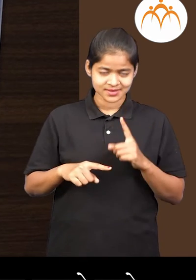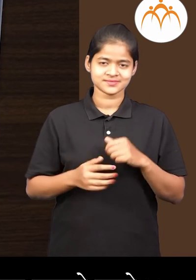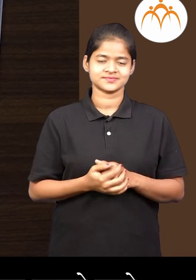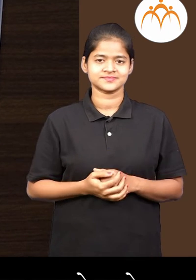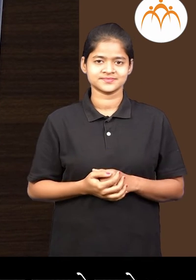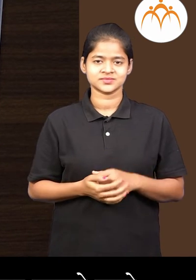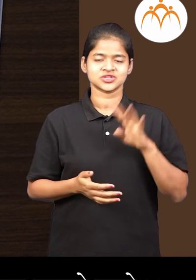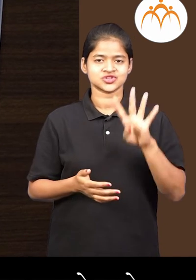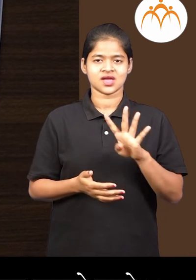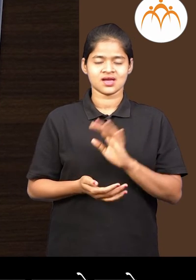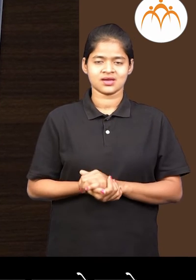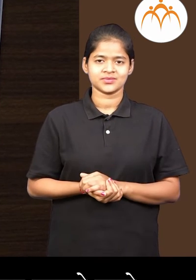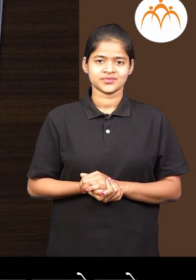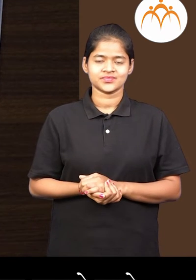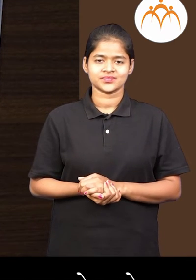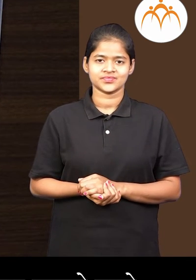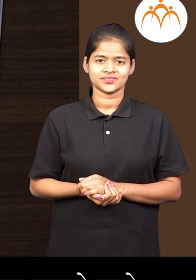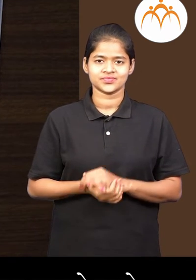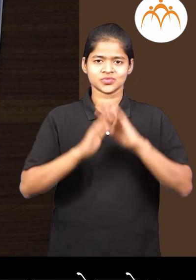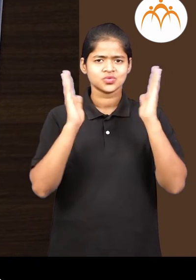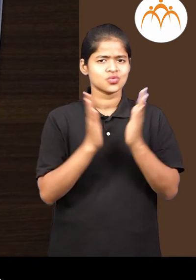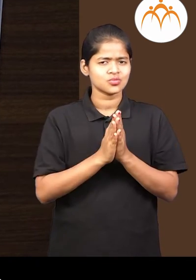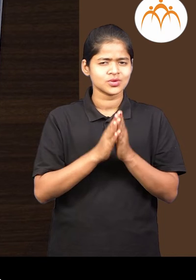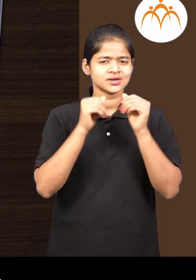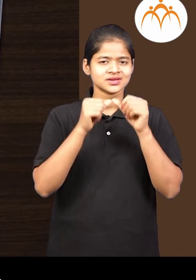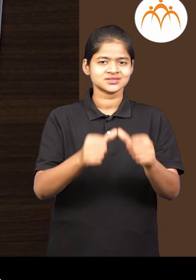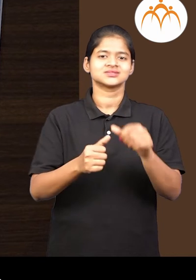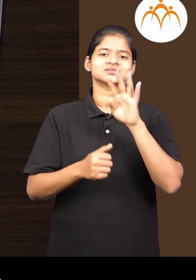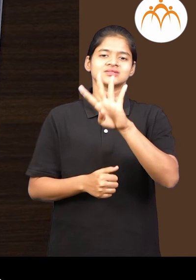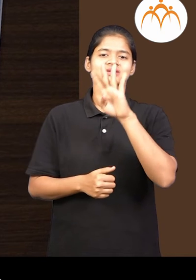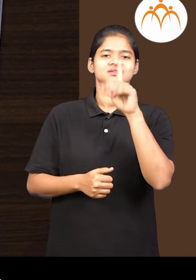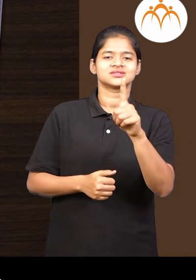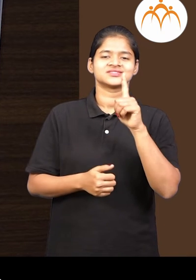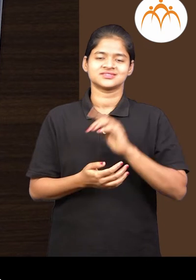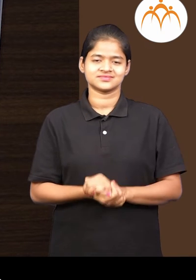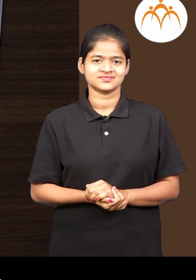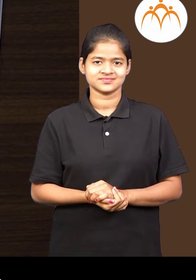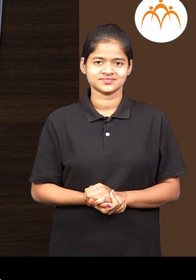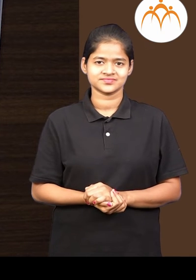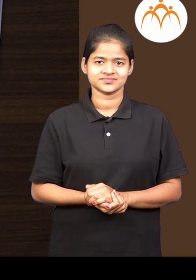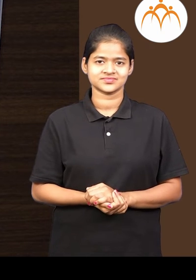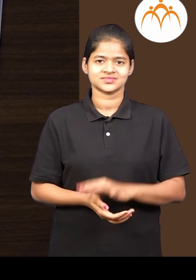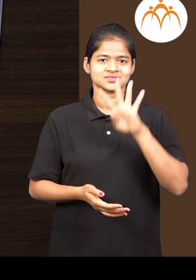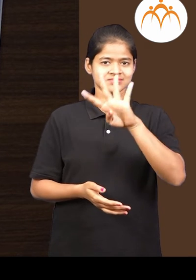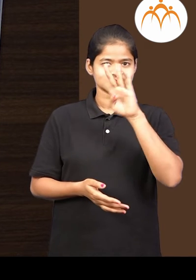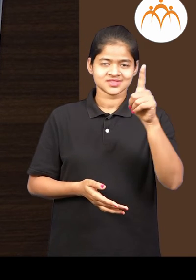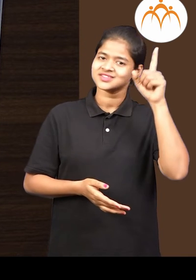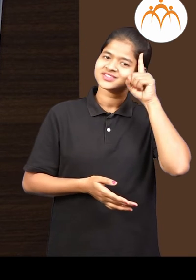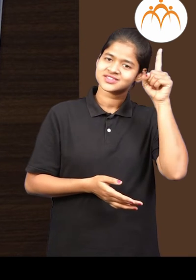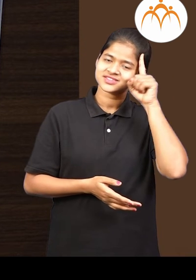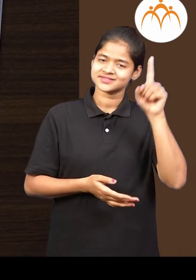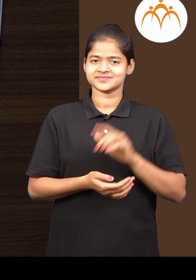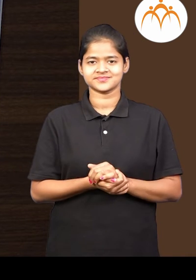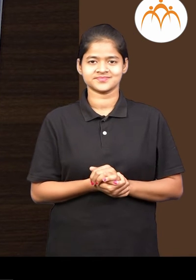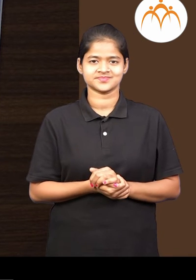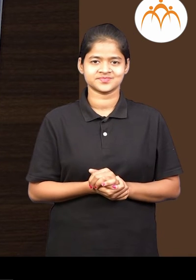माज़े शाले 4 माज़े आपले उत्तर आला 1 के चायस एकुण 1 के चायस